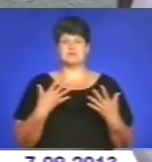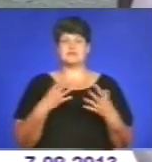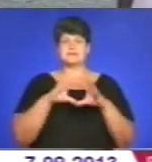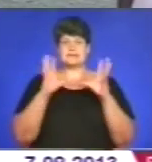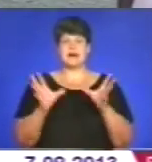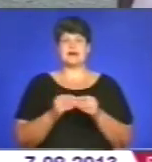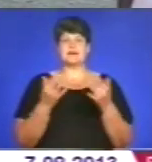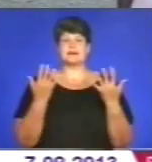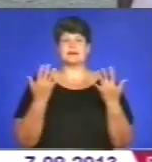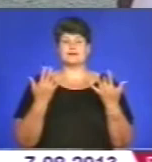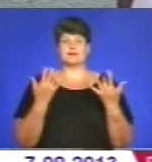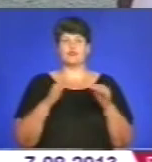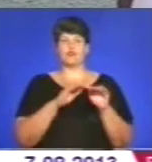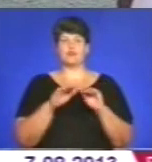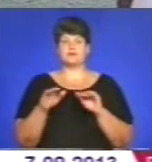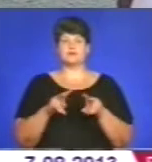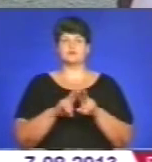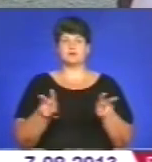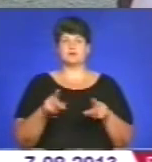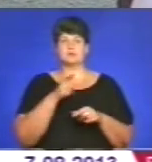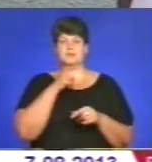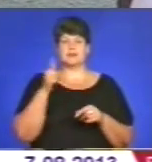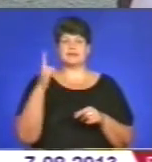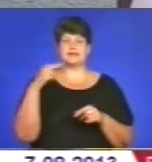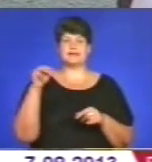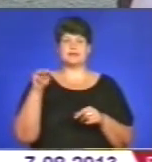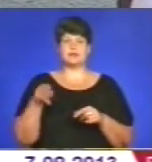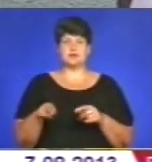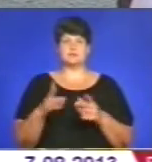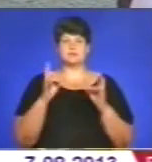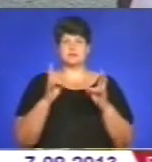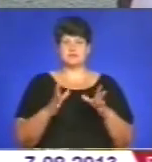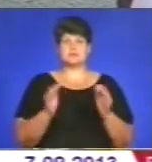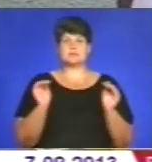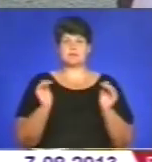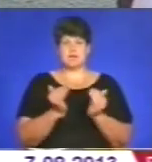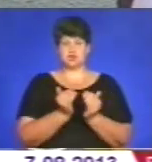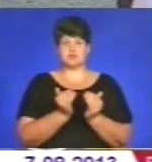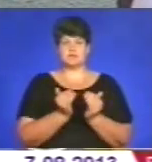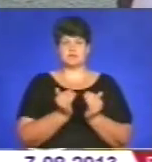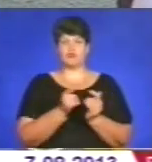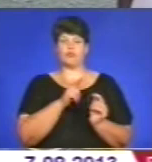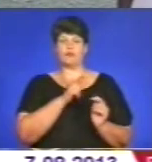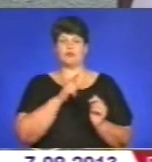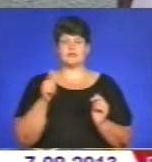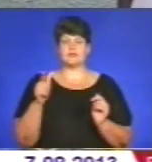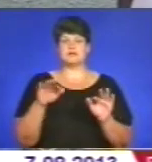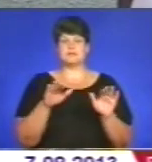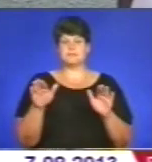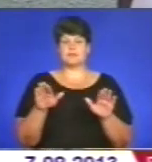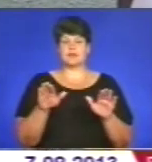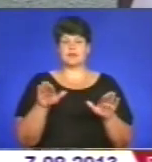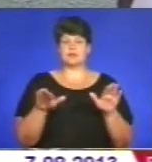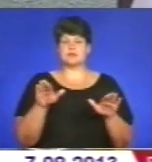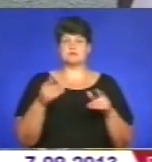кількість, порівняно з аналогічним періодом, ДТП з постраждалими, у них зменшується, порівняно з аналогічним періодом